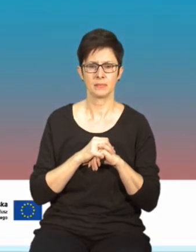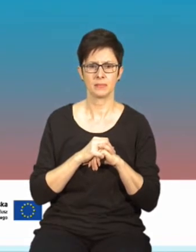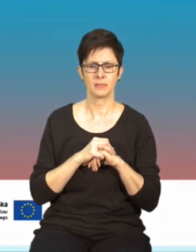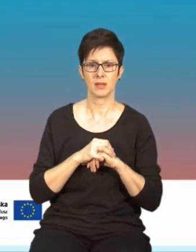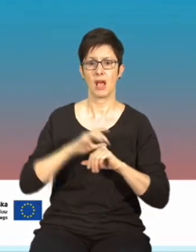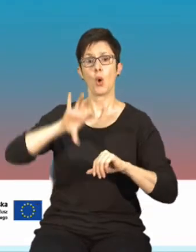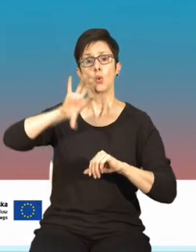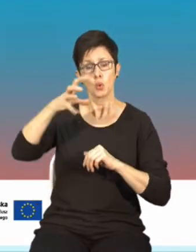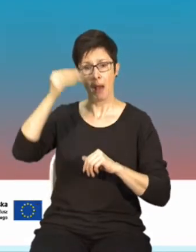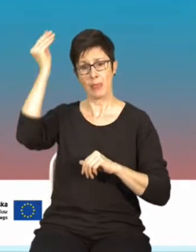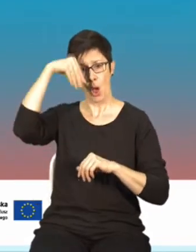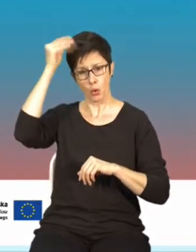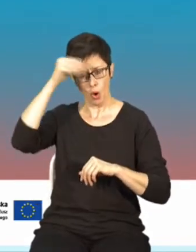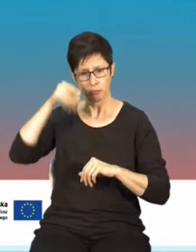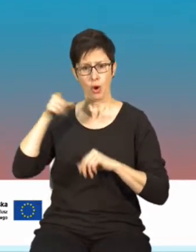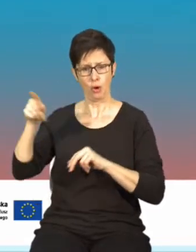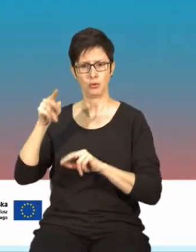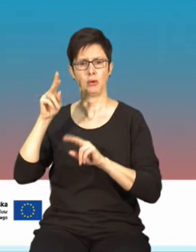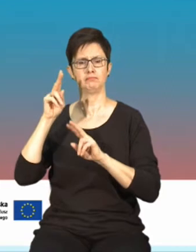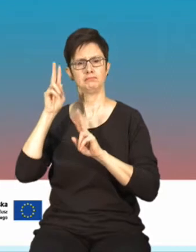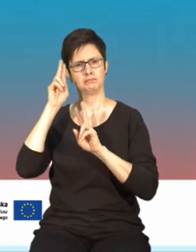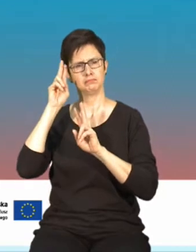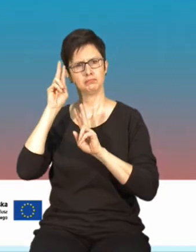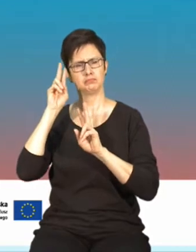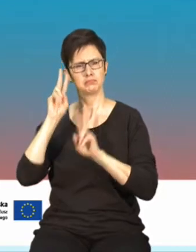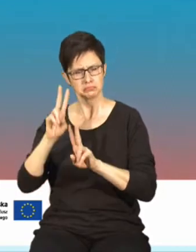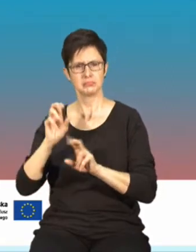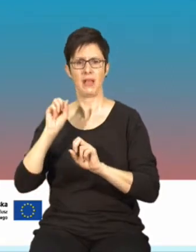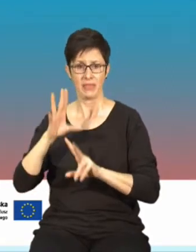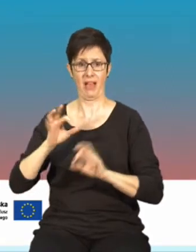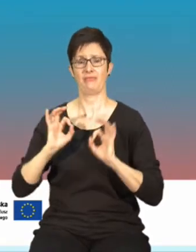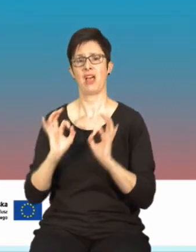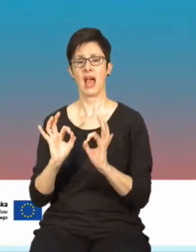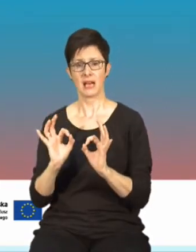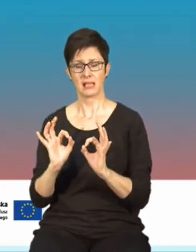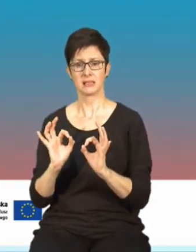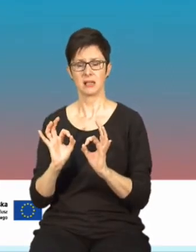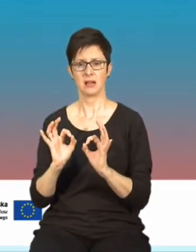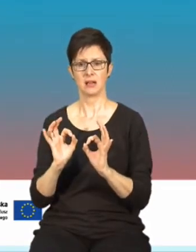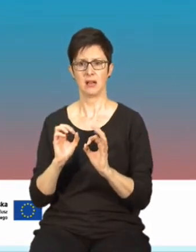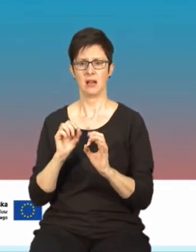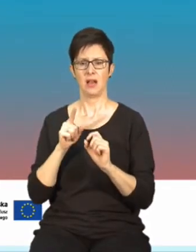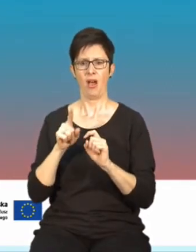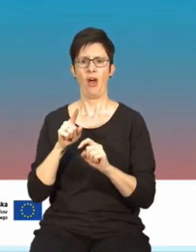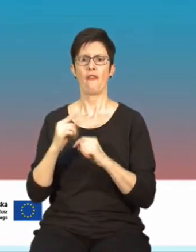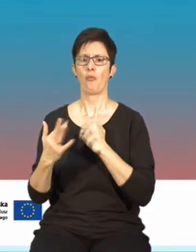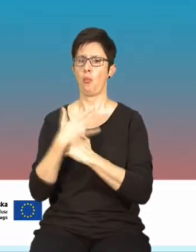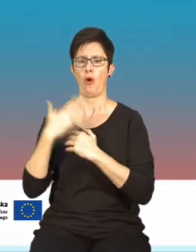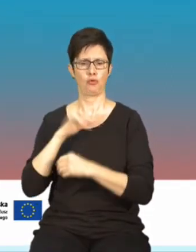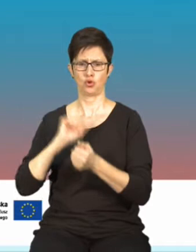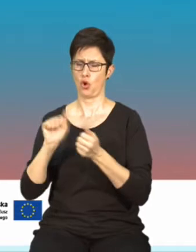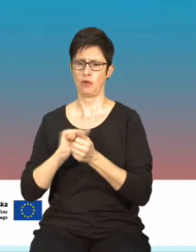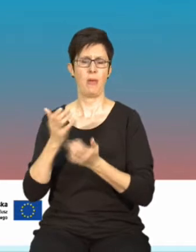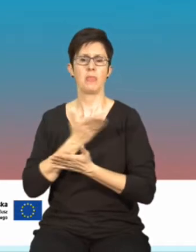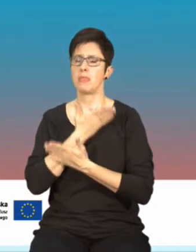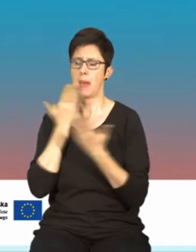naukowe uznaje, że na tę chwilę uznajemy, że takiego wpływu nie ma szkodliwego,